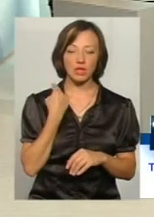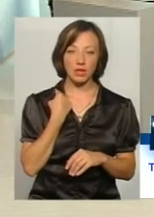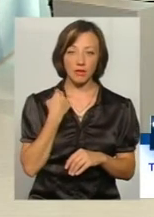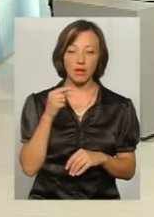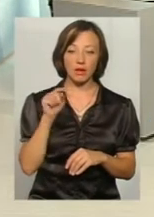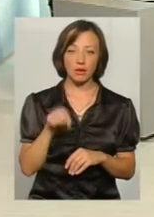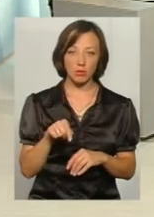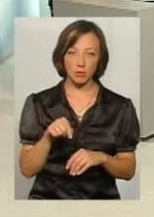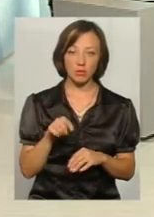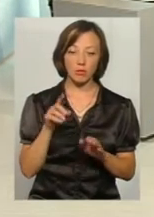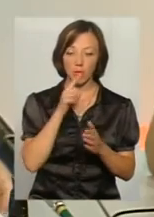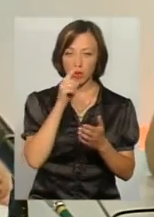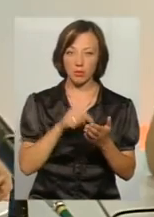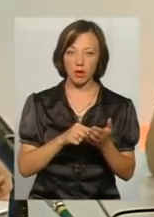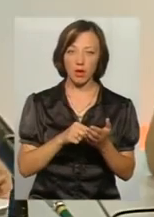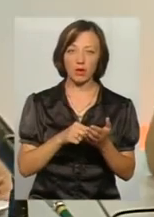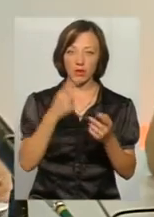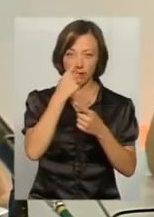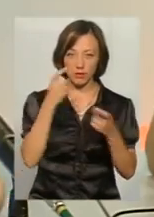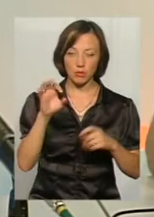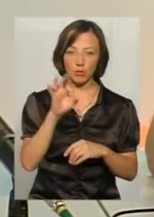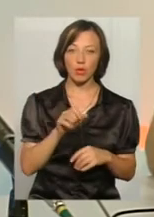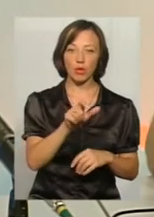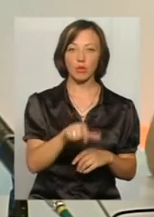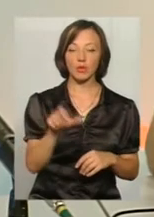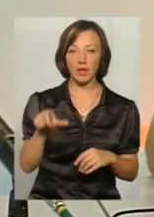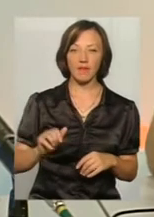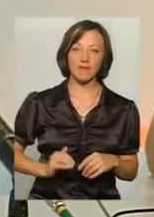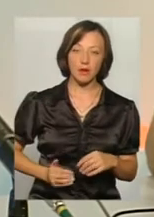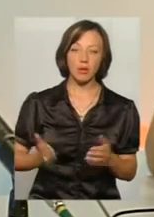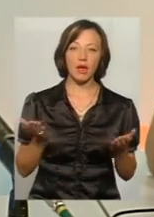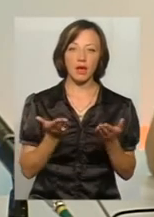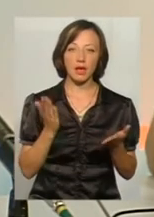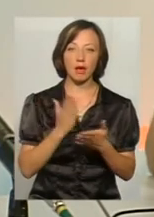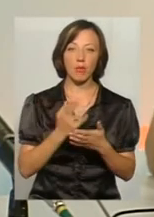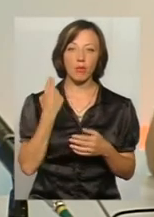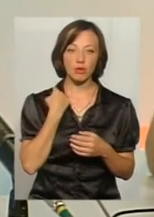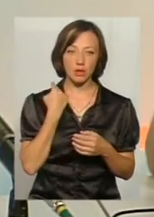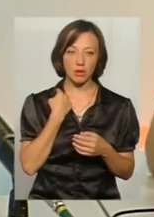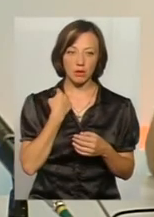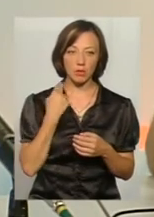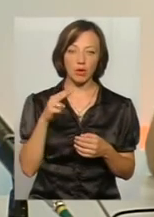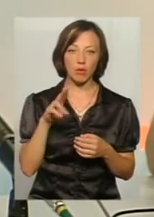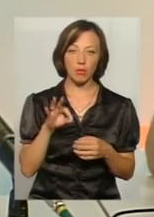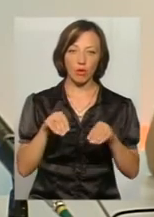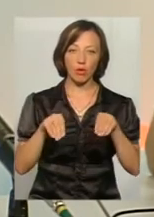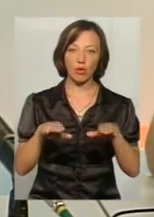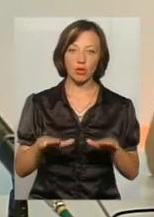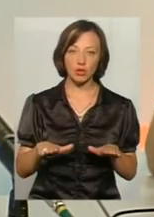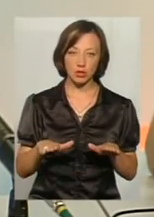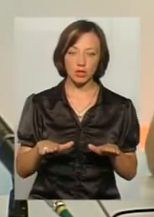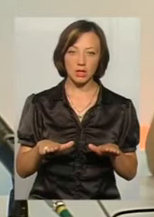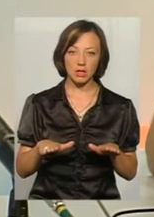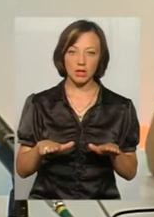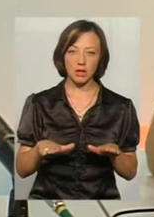нього потрапляють відомості про тих фізичних та юридичних осіб, які є боржниками по рішеннях